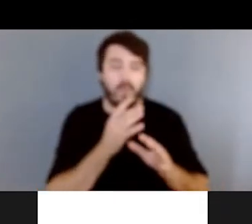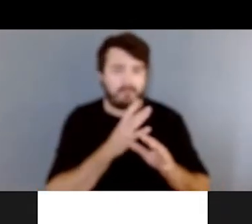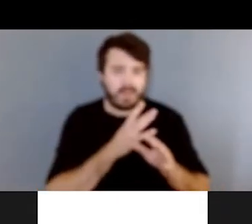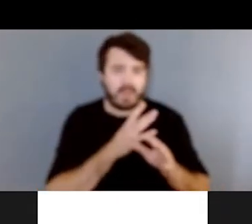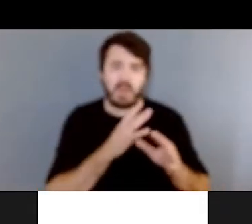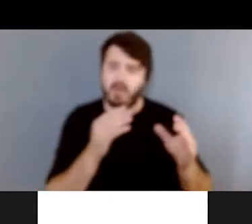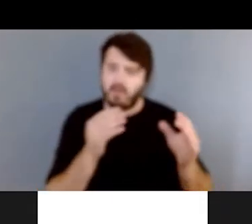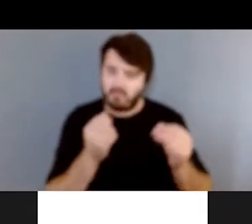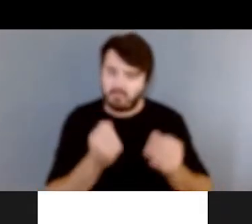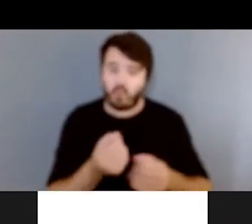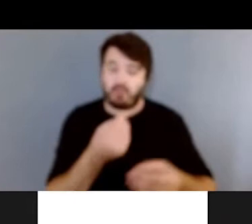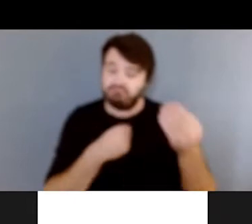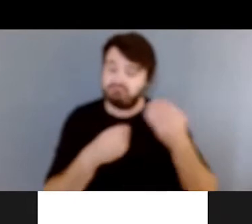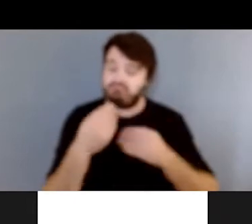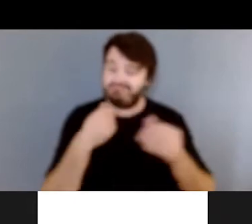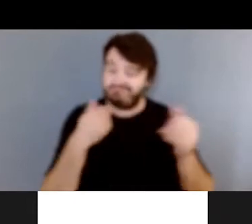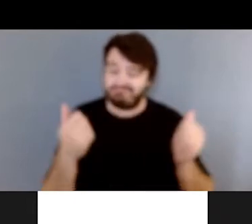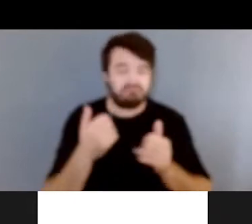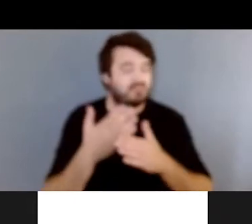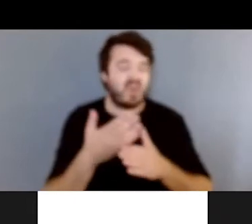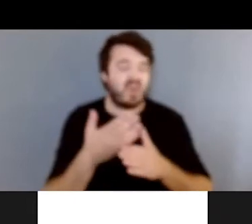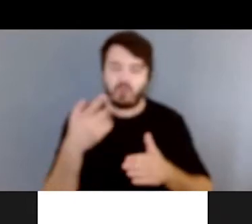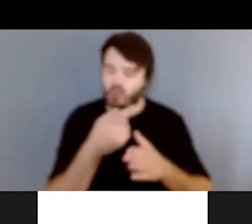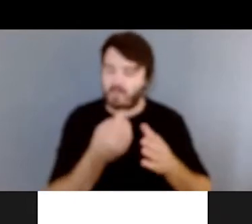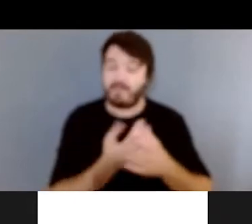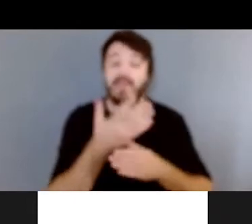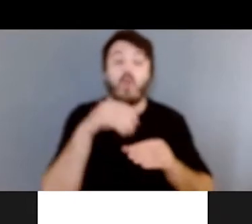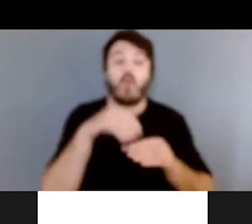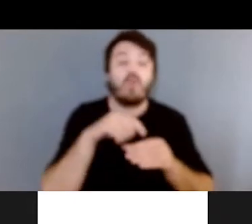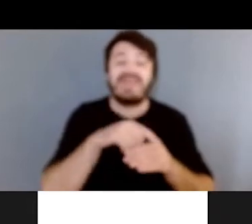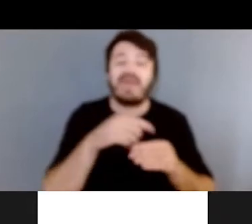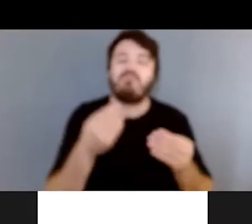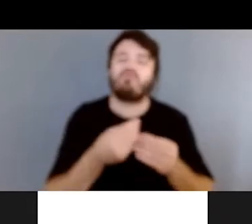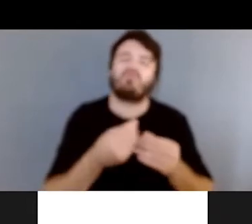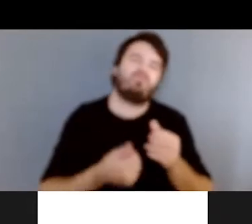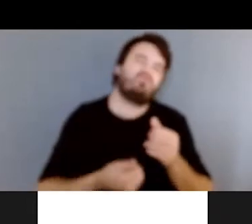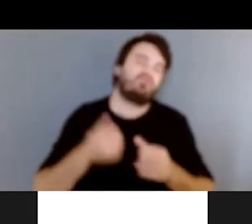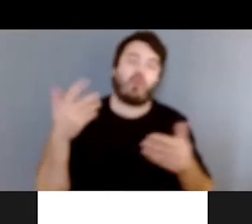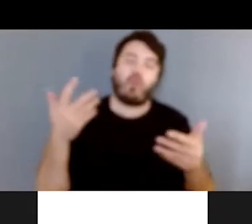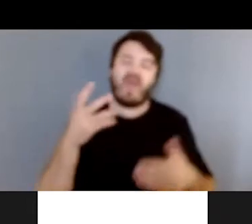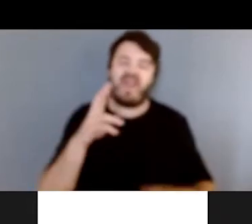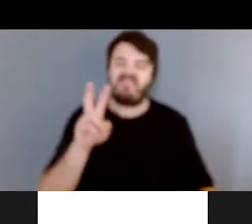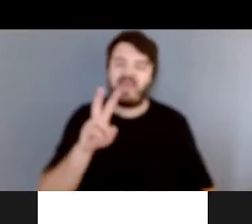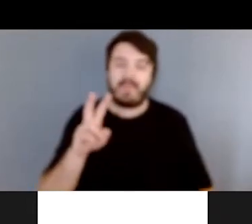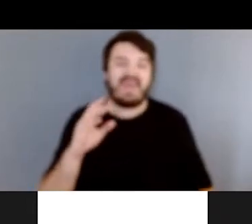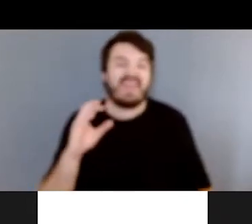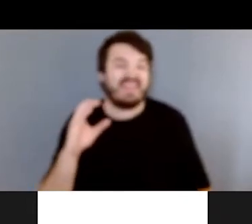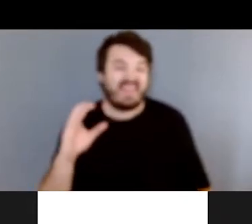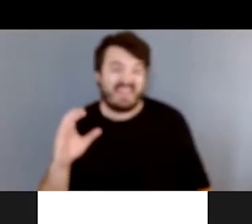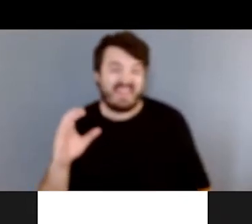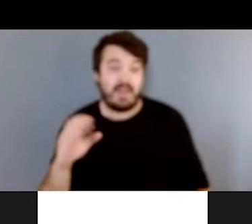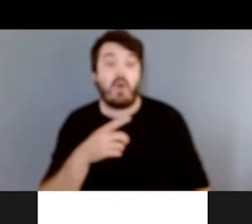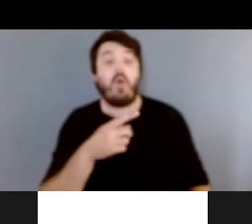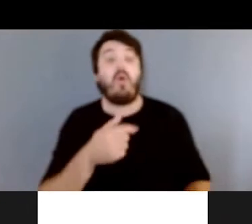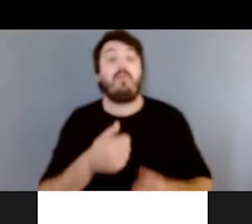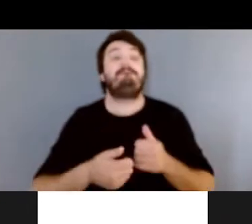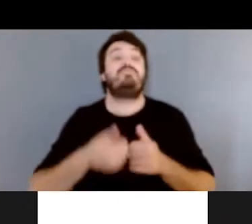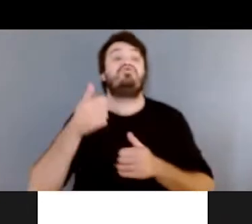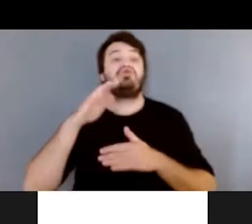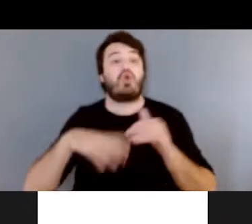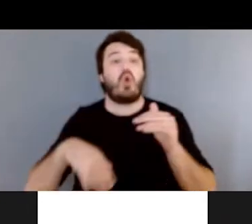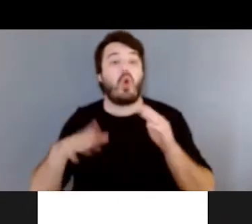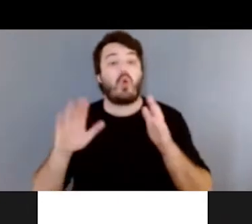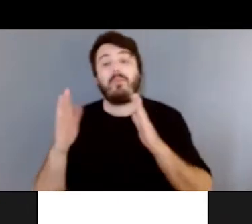quantités. C'est une des plantes qui contient le plus la vitamine C. C'est beaucoup plus qu'une orange, par